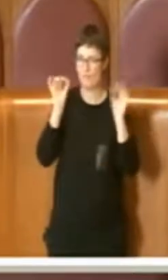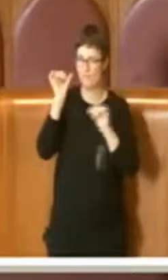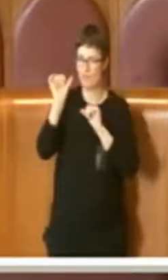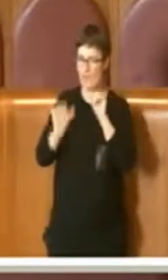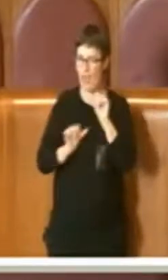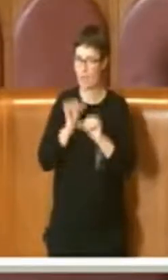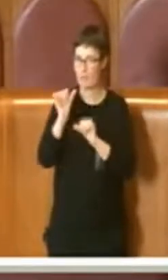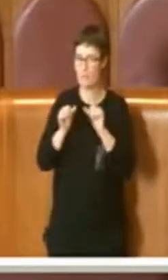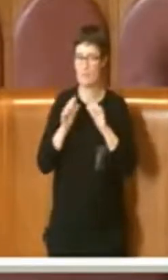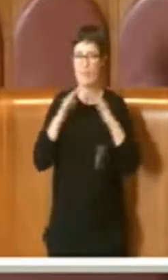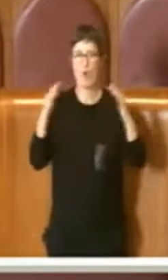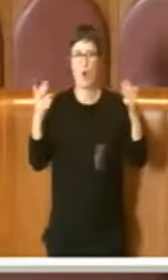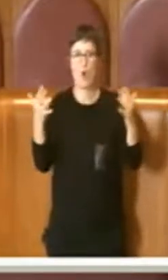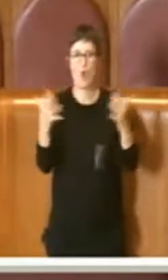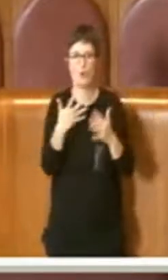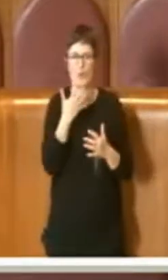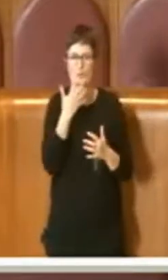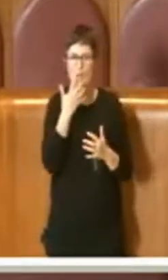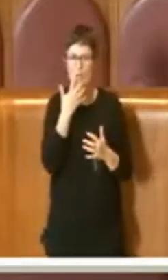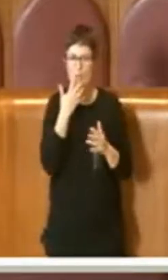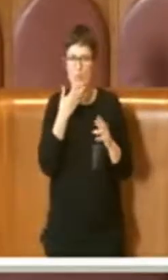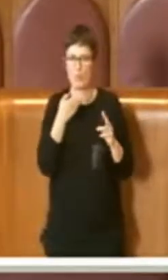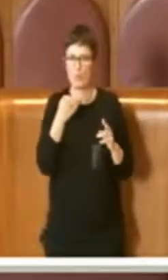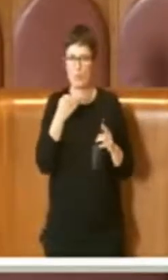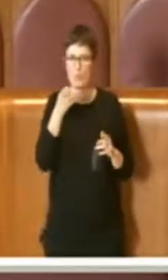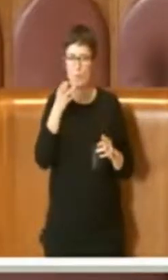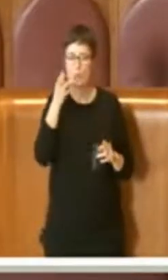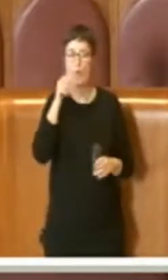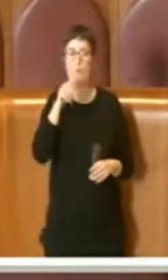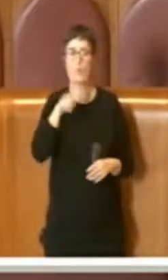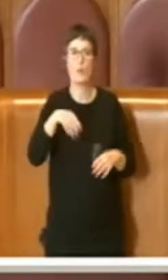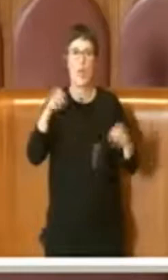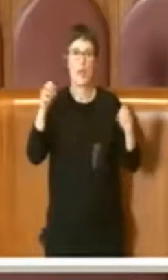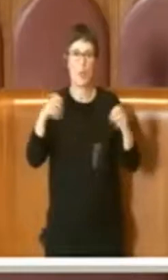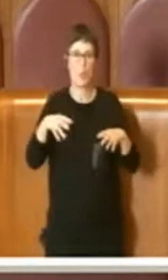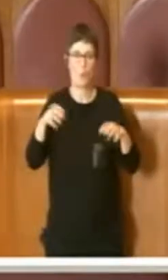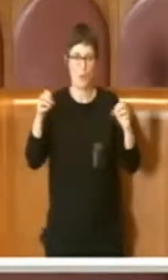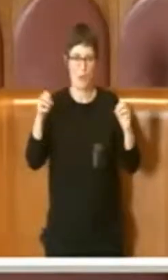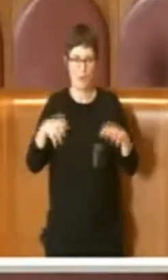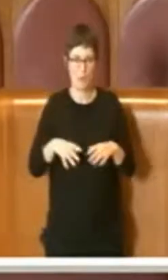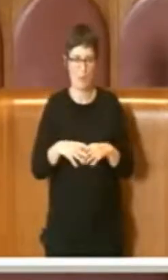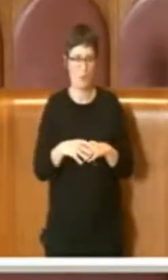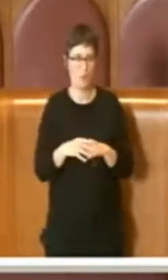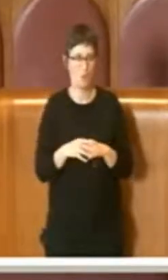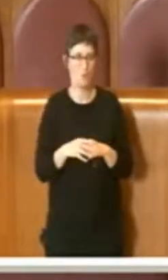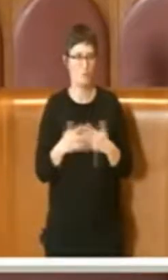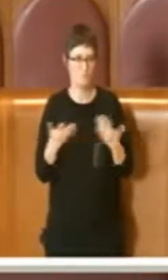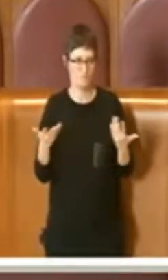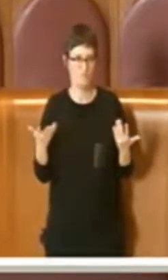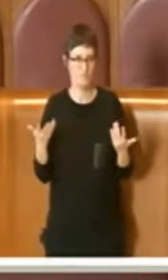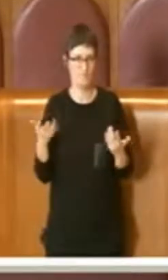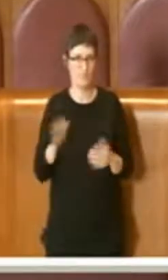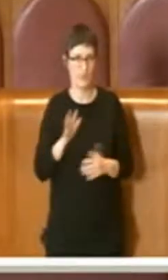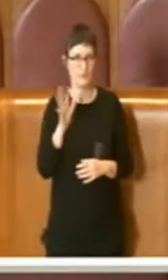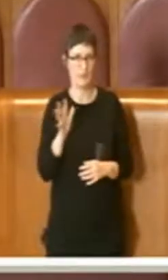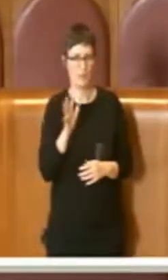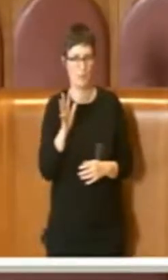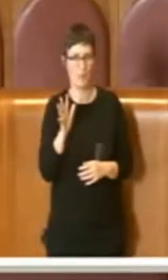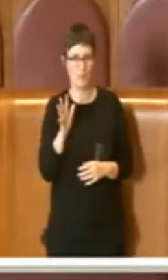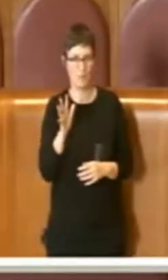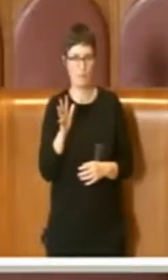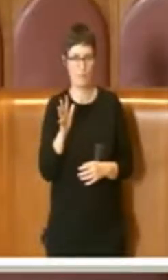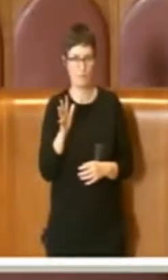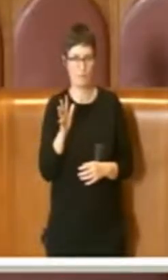il surriscaldamento del nostro planeta, anche per l'inquinamento atmosferico. Per esempio, per